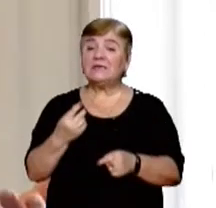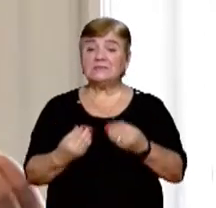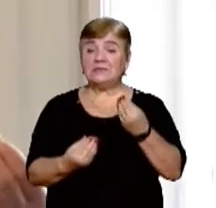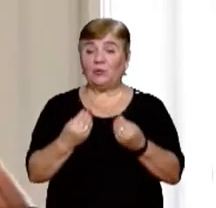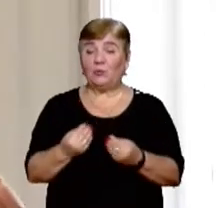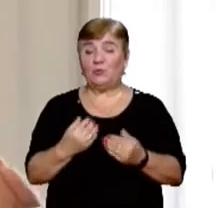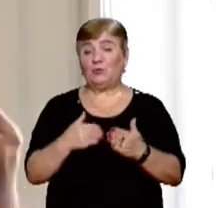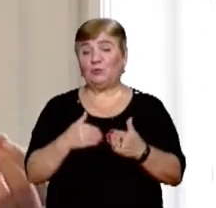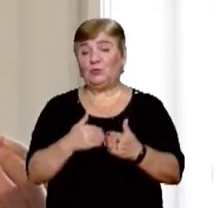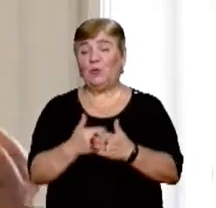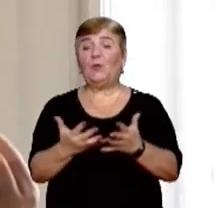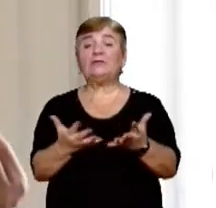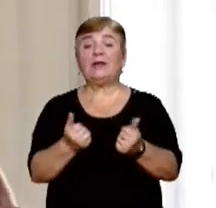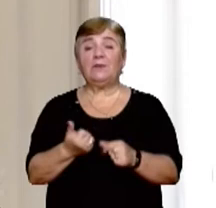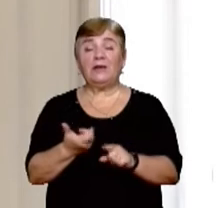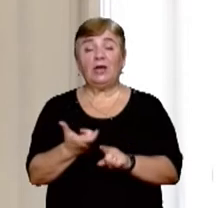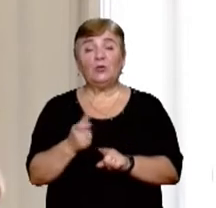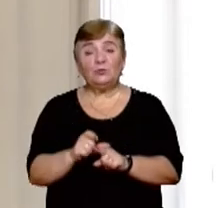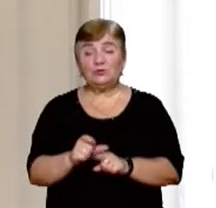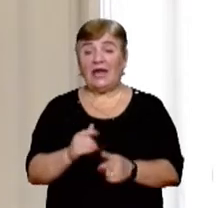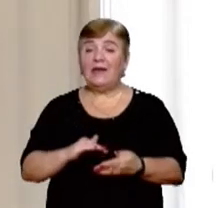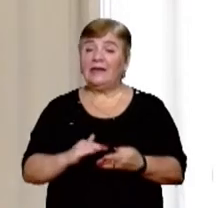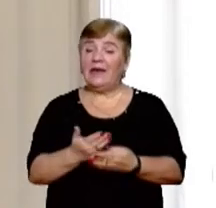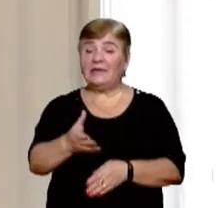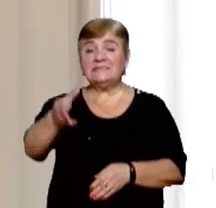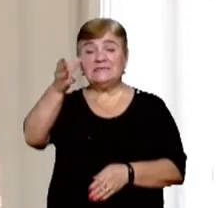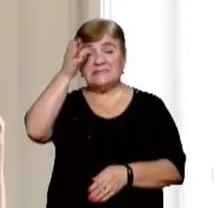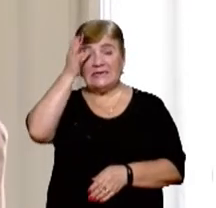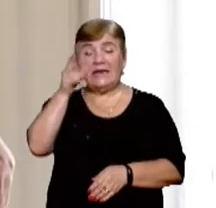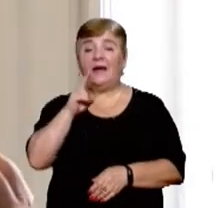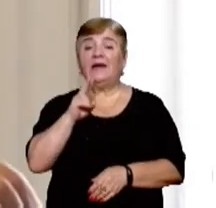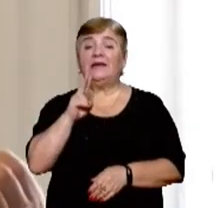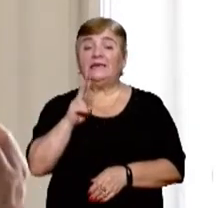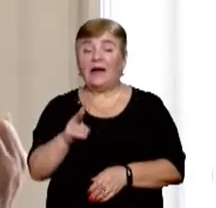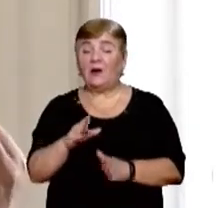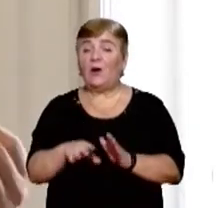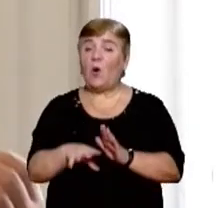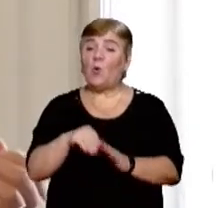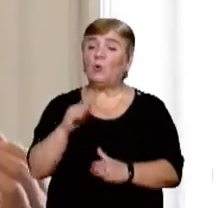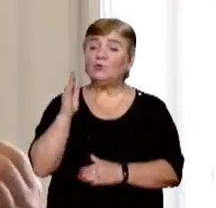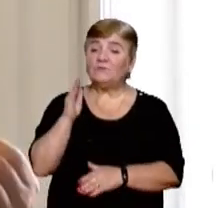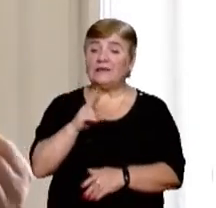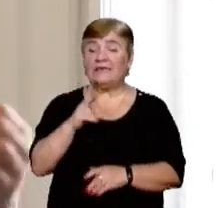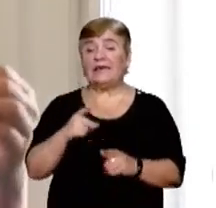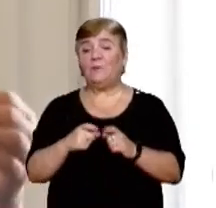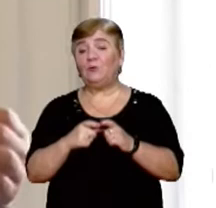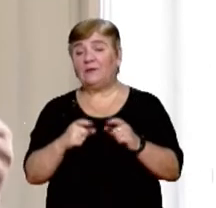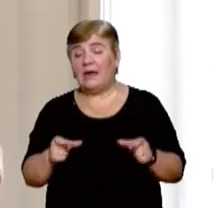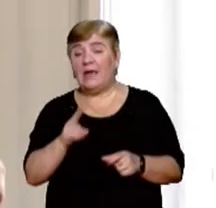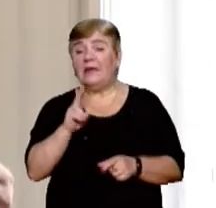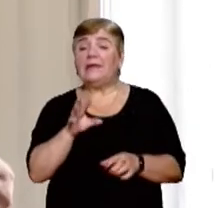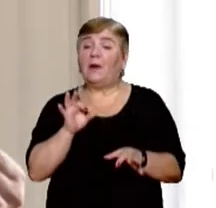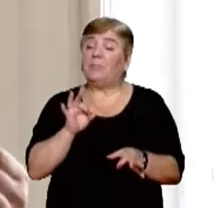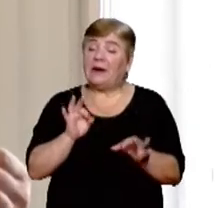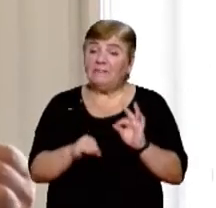виборець отримує дуже якісні знання про те, як треба голосувати, який буде бюлетень, як поставити правильну